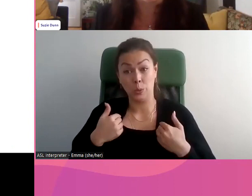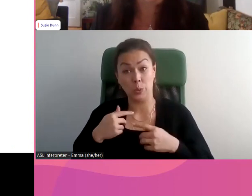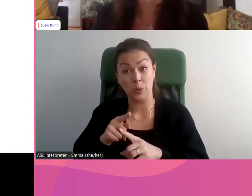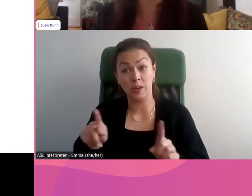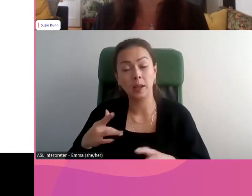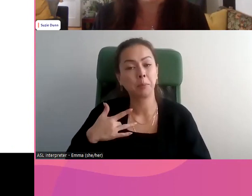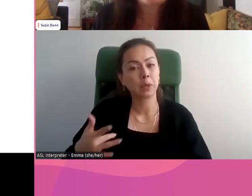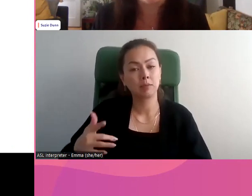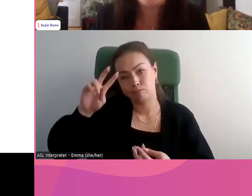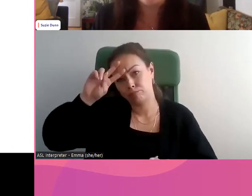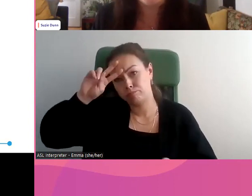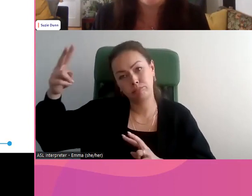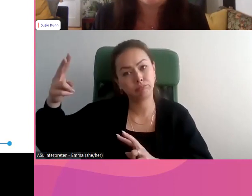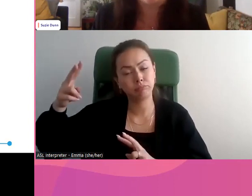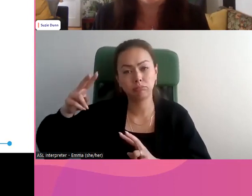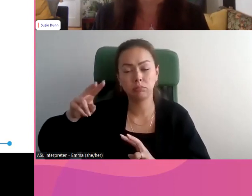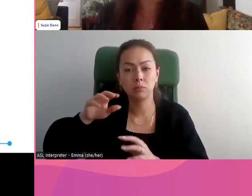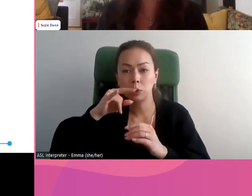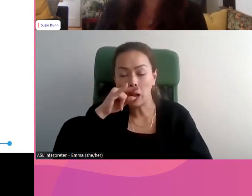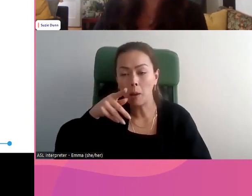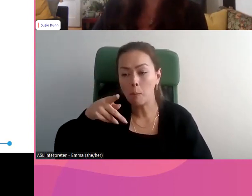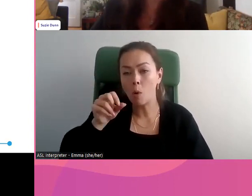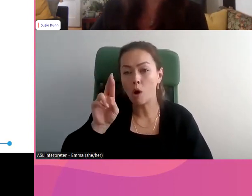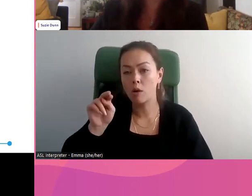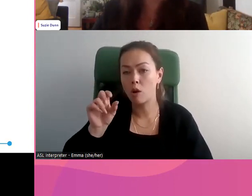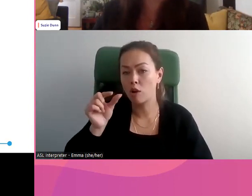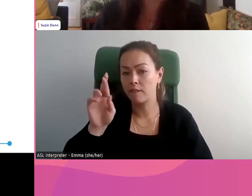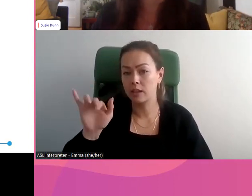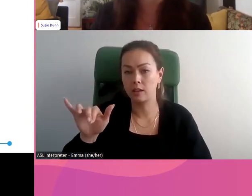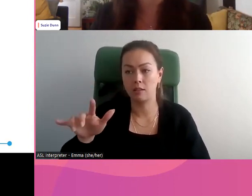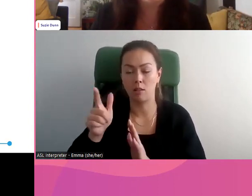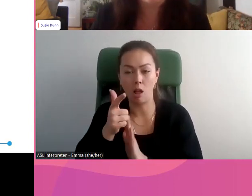Donc, il y a des mésinformations sur les droits.